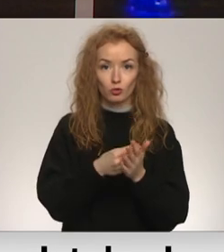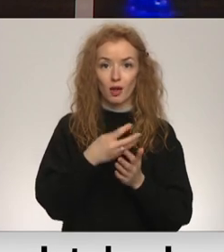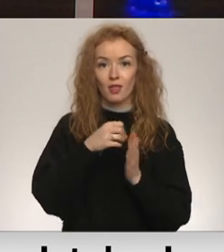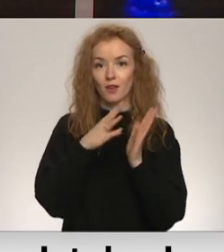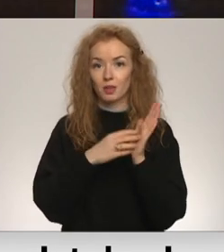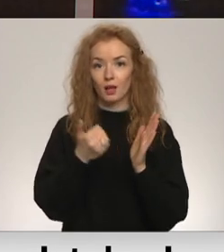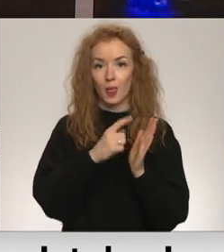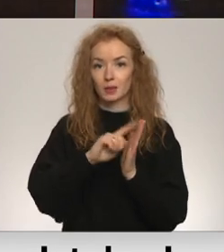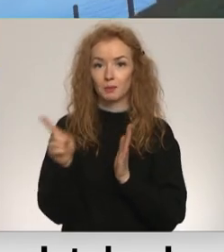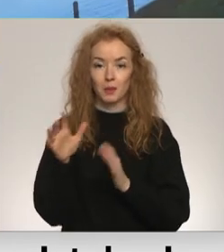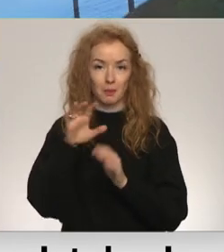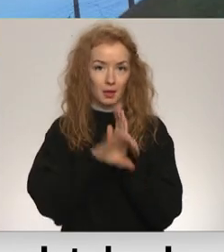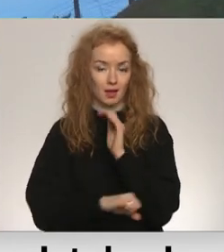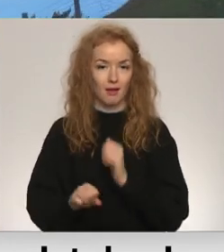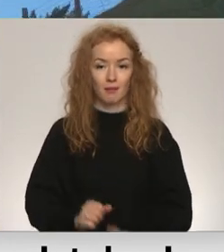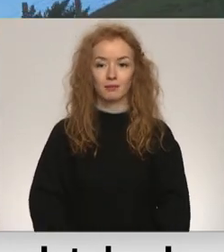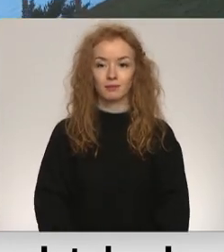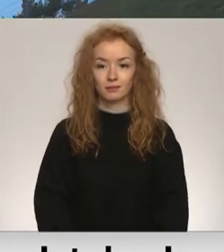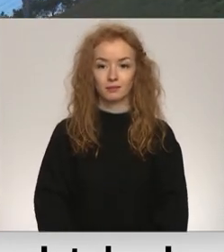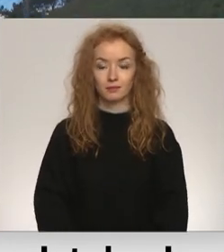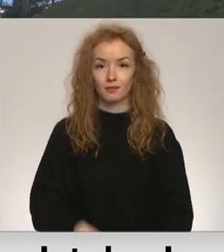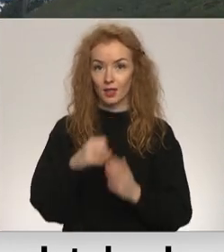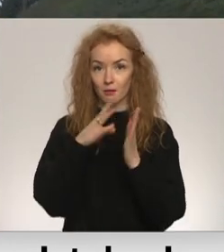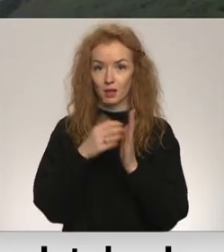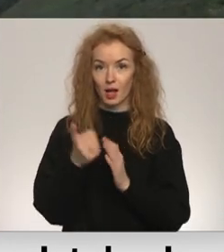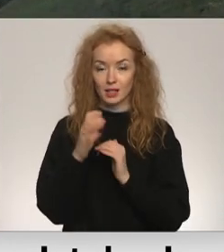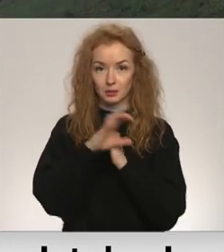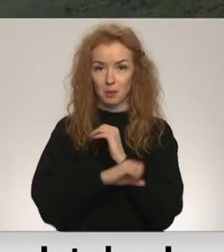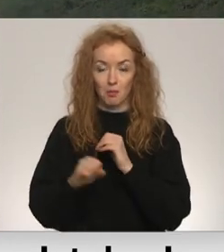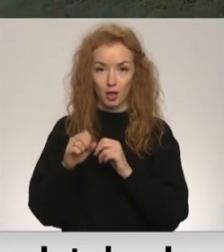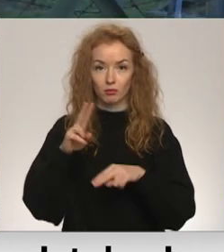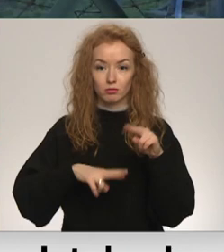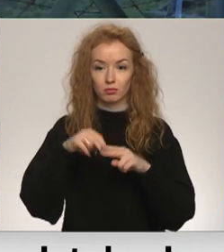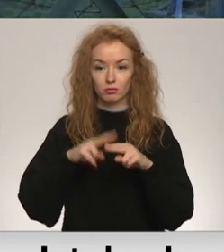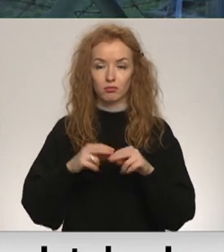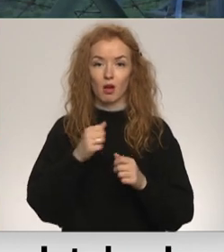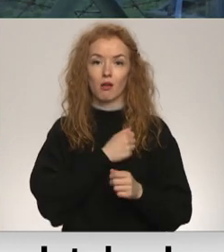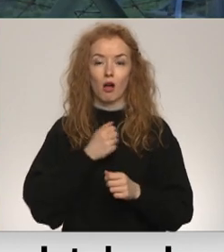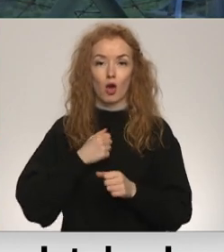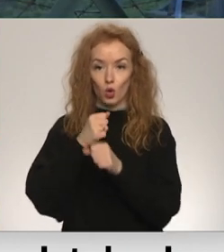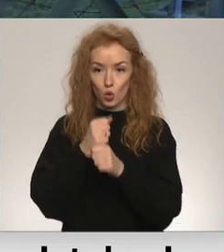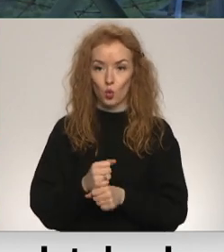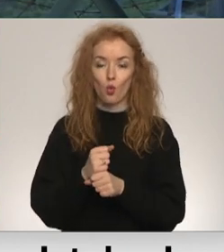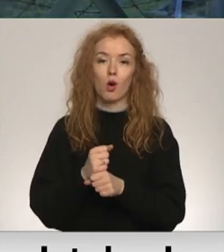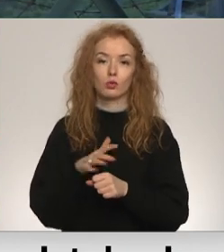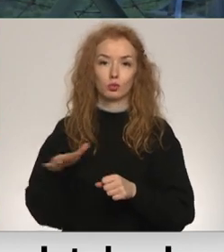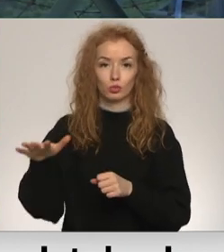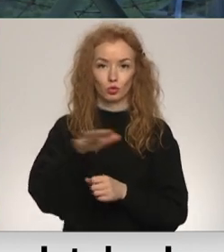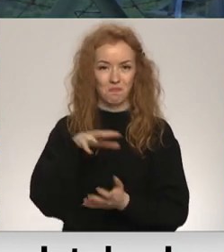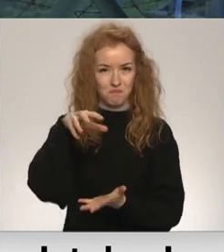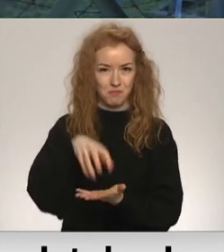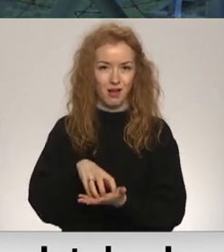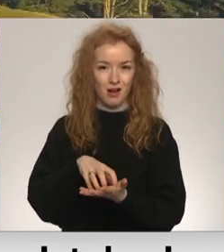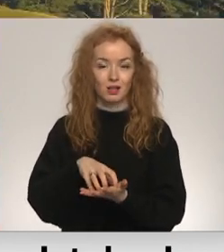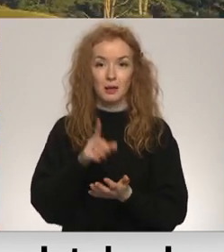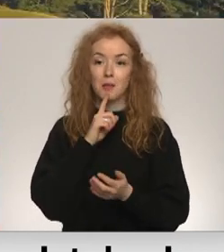gadsimtu beigām. 19. gadsimta beigās būvējot karost kā ceriskās Krievijas flotes bāzi, apkārt